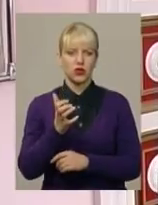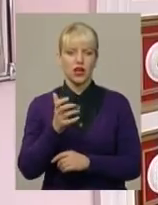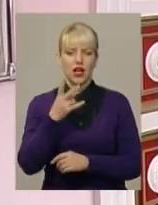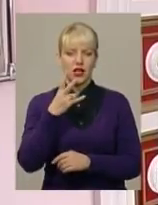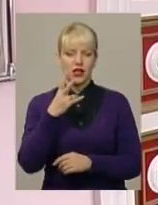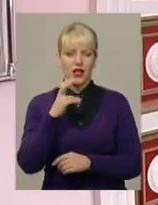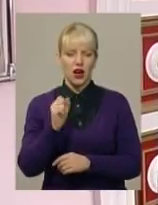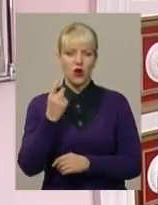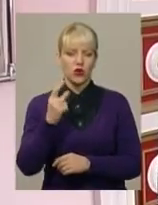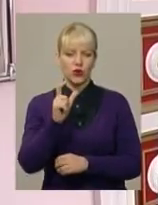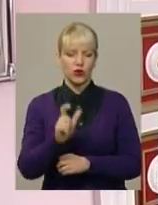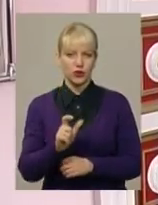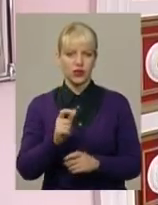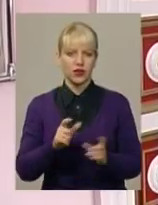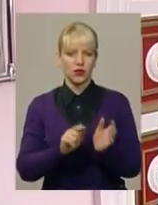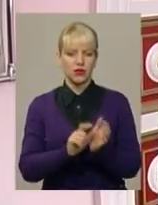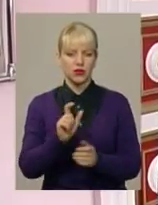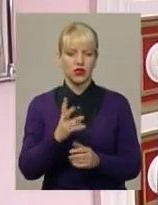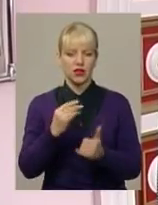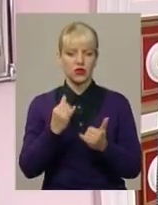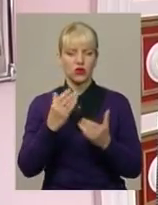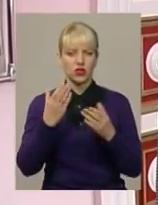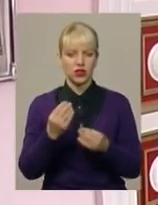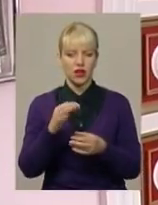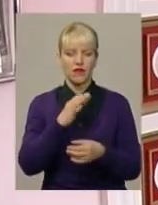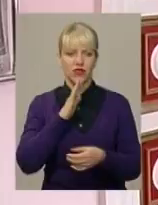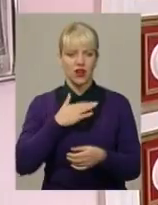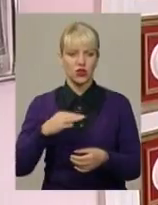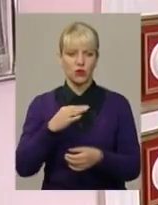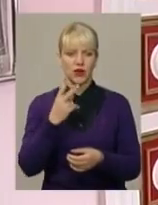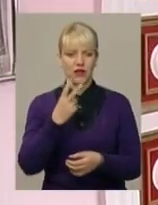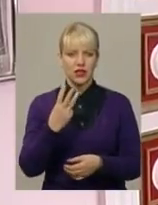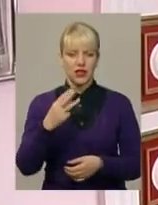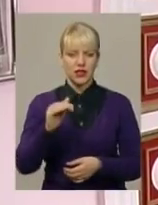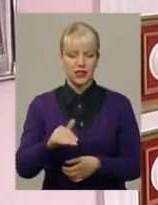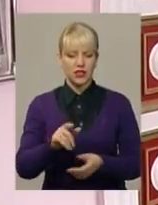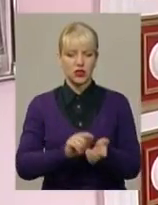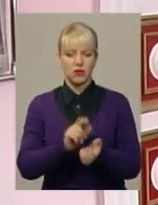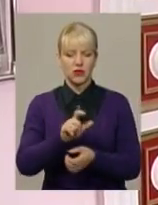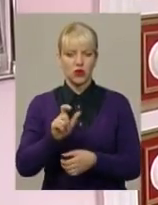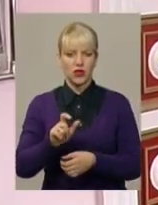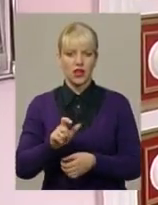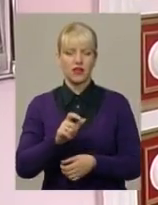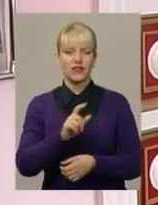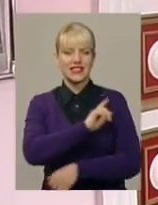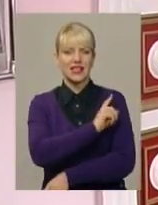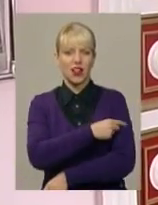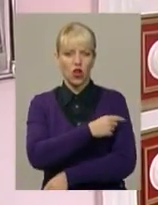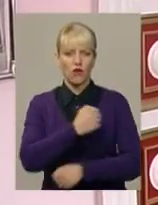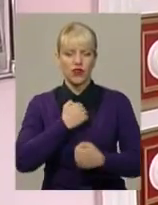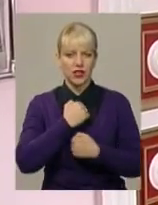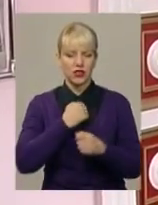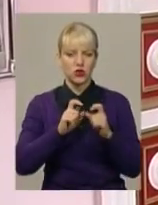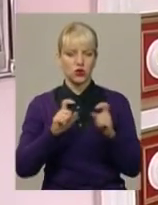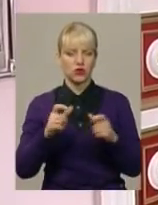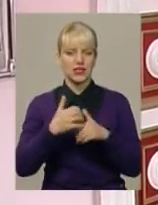пенсіонера. На сьогоднішній день в нашій області на обліку перебуває понад 23 тисячі пенсіонерів силових структур. Середній розмір